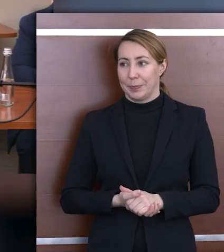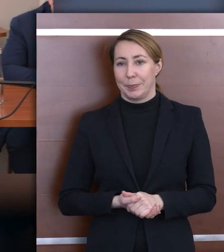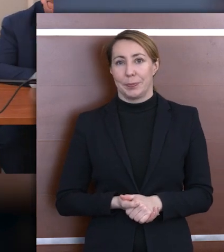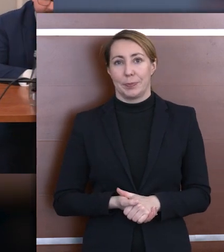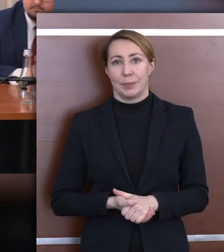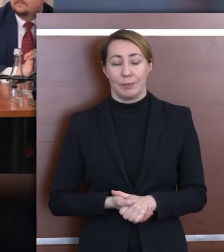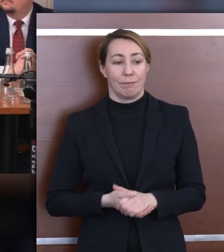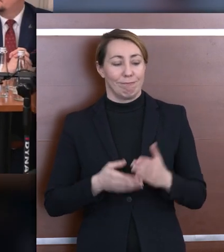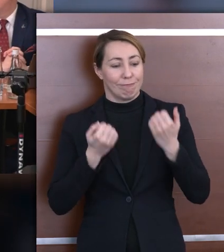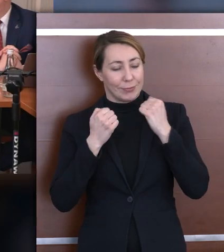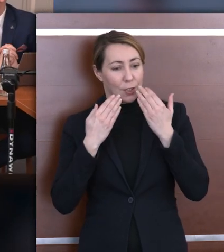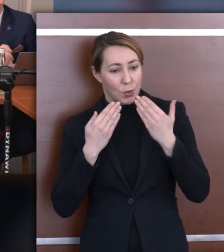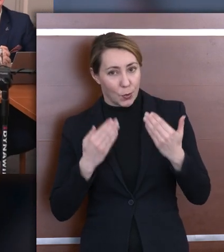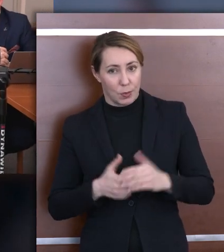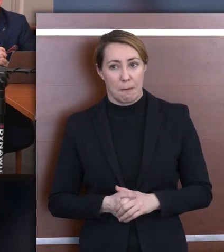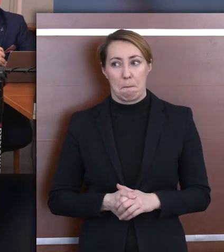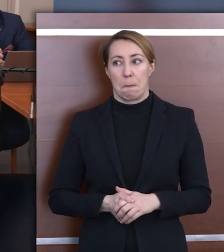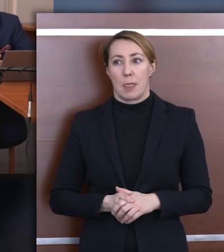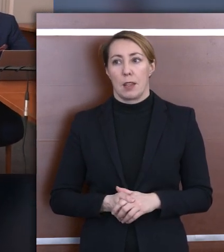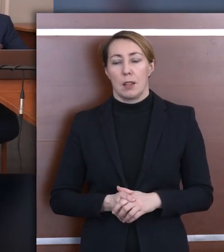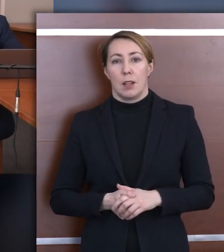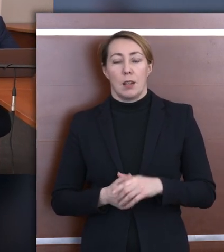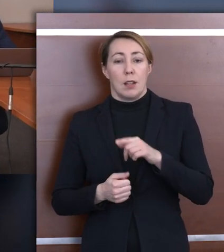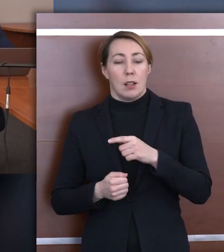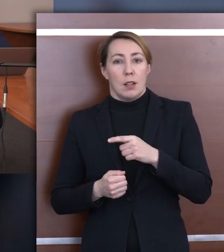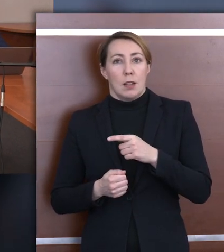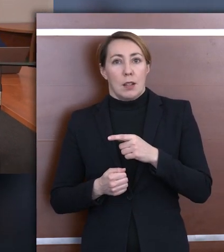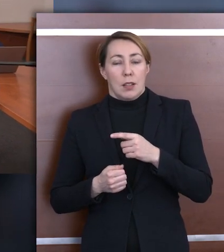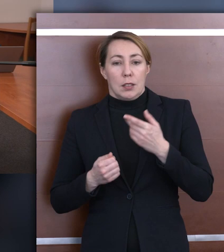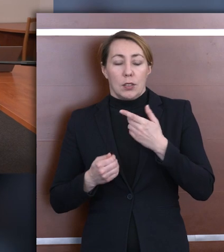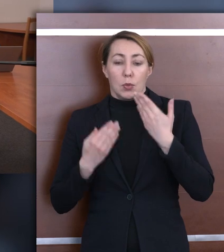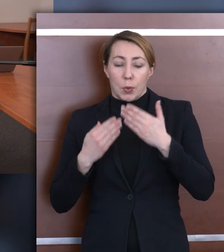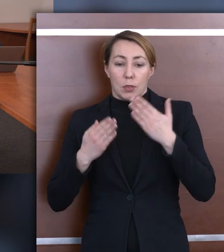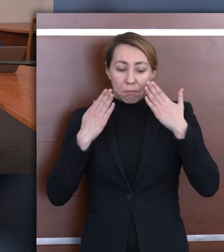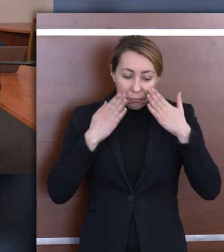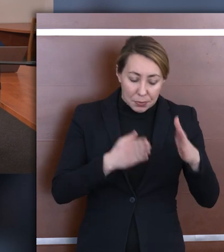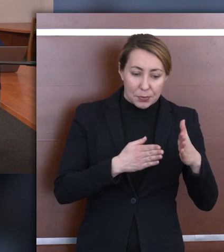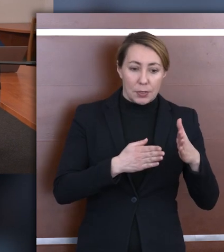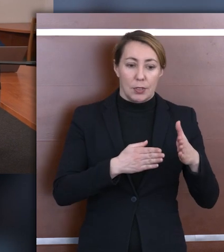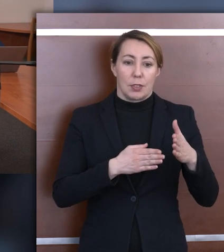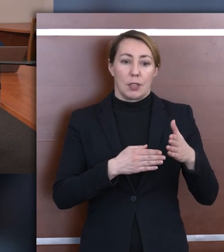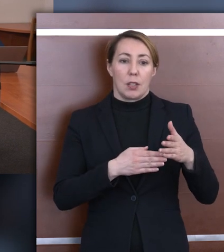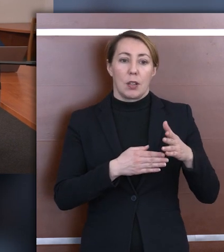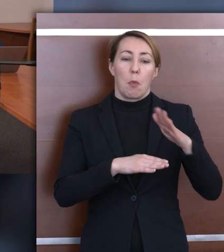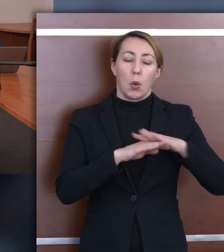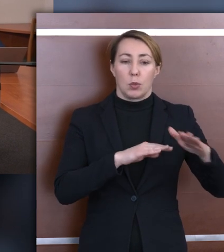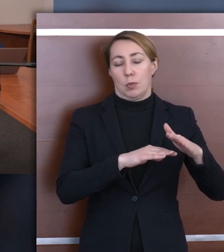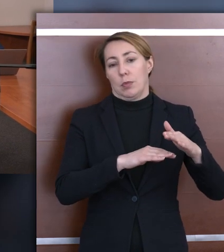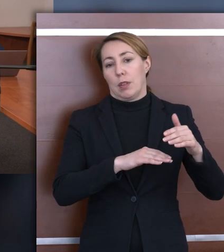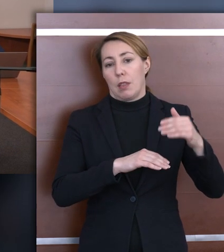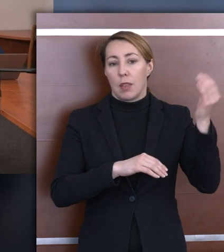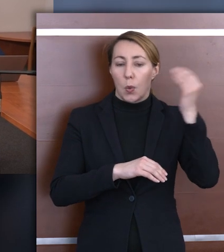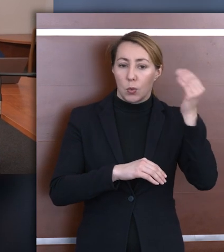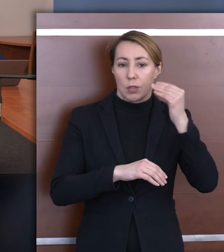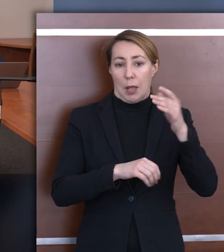To ja dziękuję bardzo, szczególnie, że za pochylenie się nad tym losem i jakością naszego nauczania. 15 tysięcy młodych